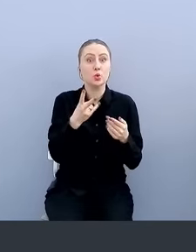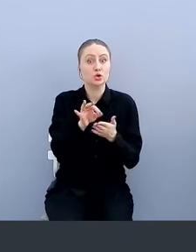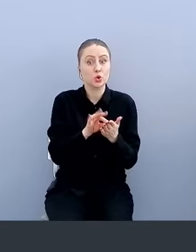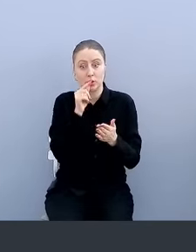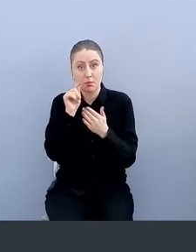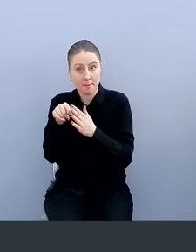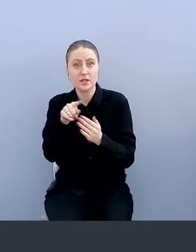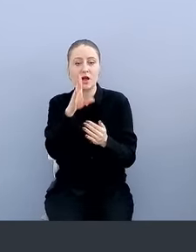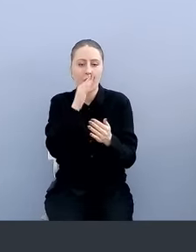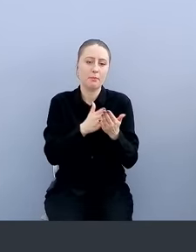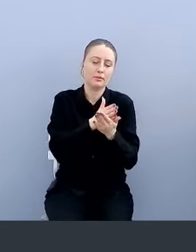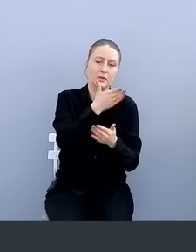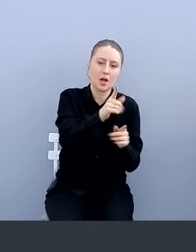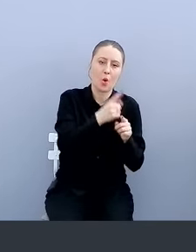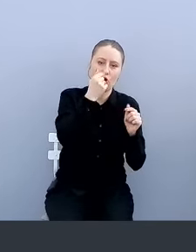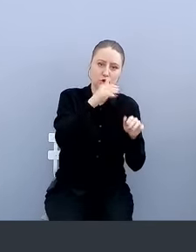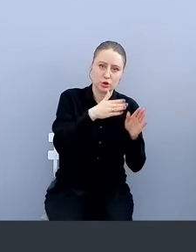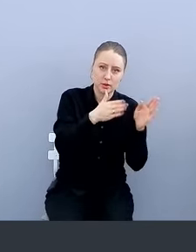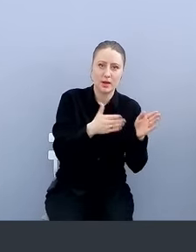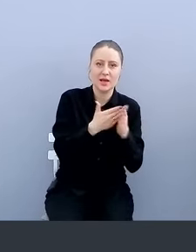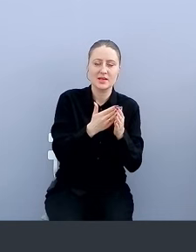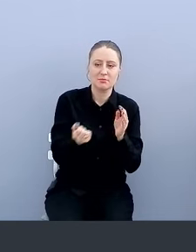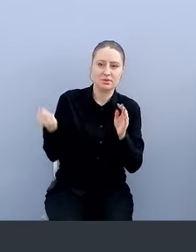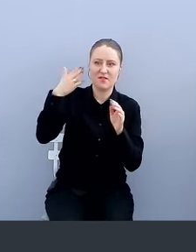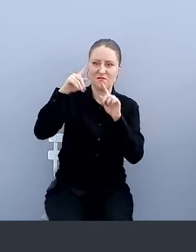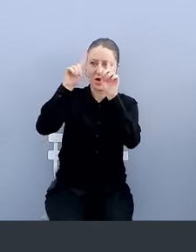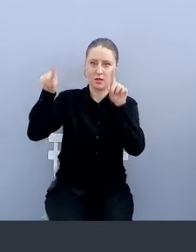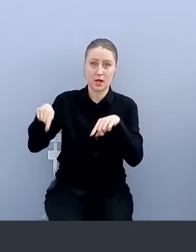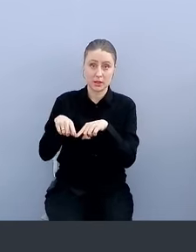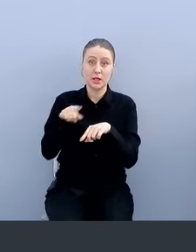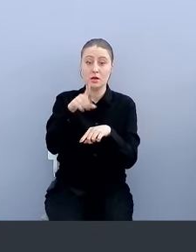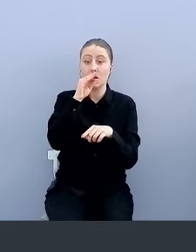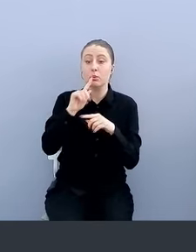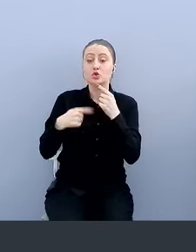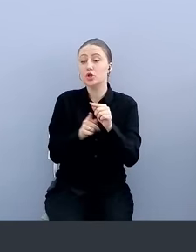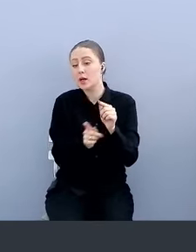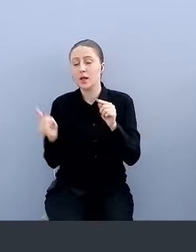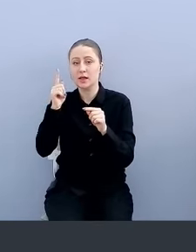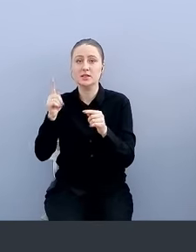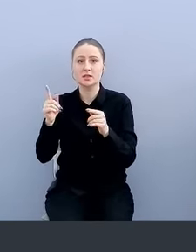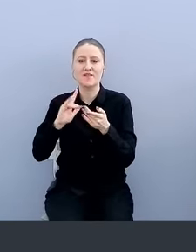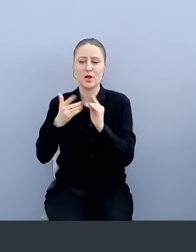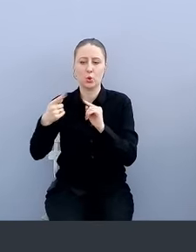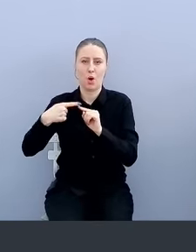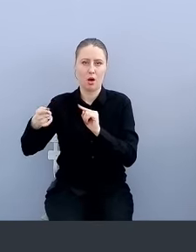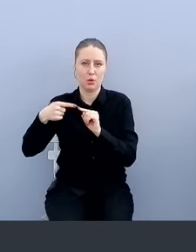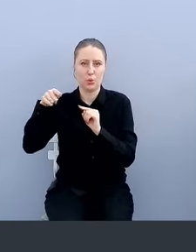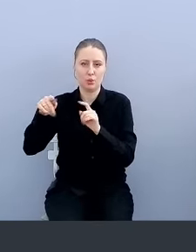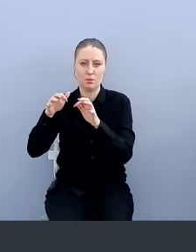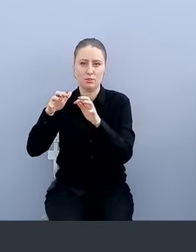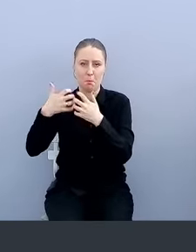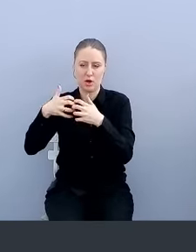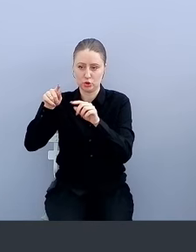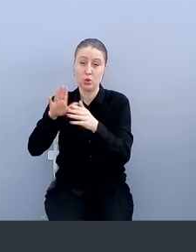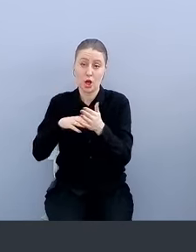админку, то в VDI-решении открывается в браузере вкладка, и вы там через виртуальную машинку, ну, работать с